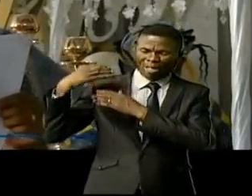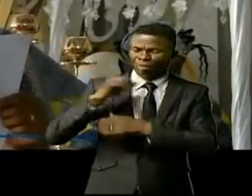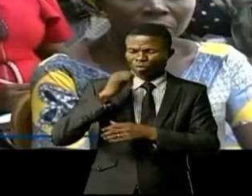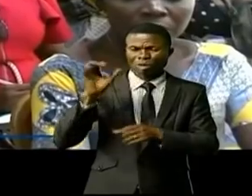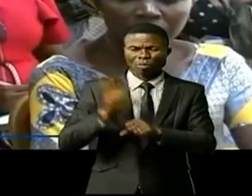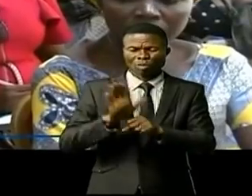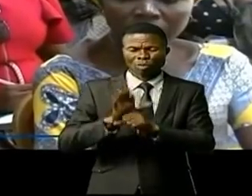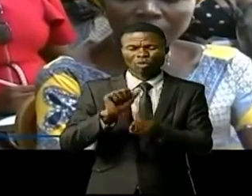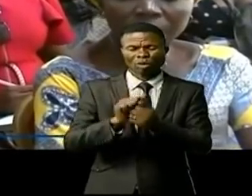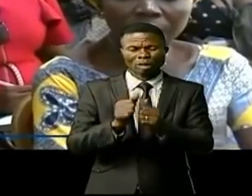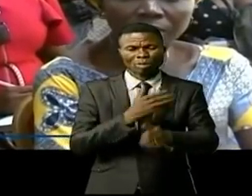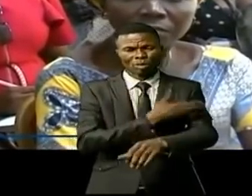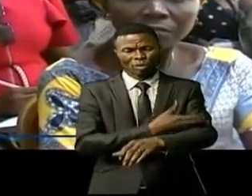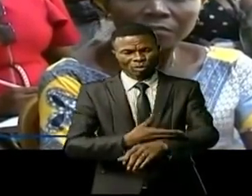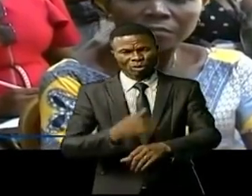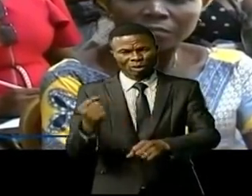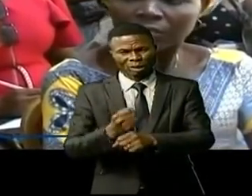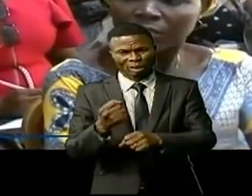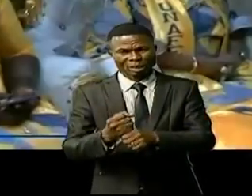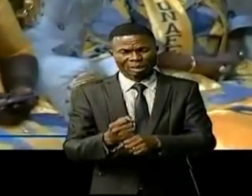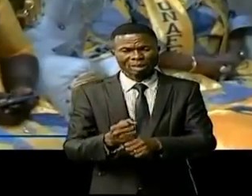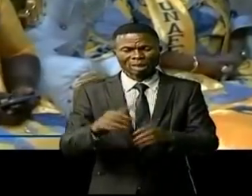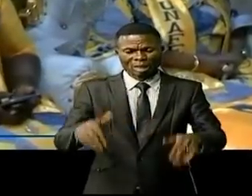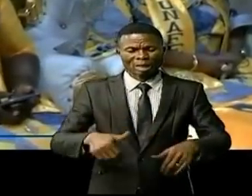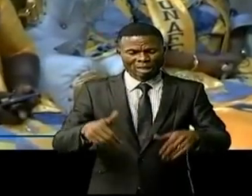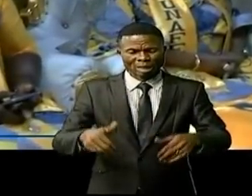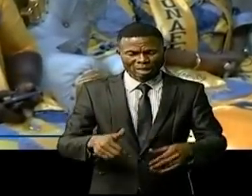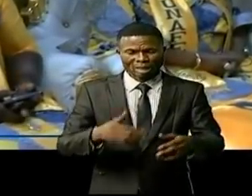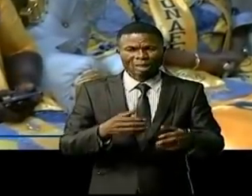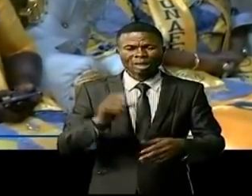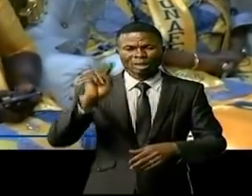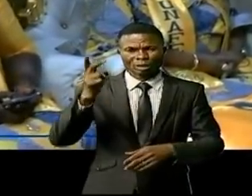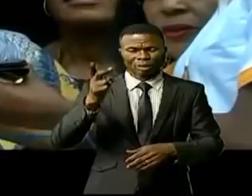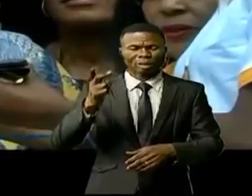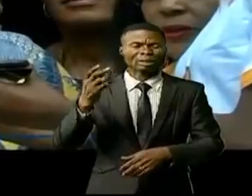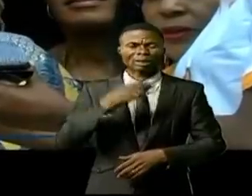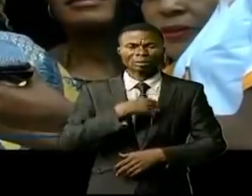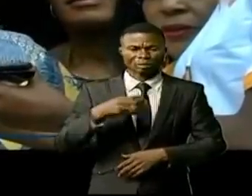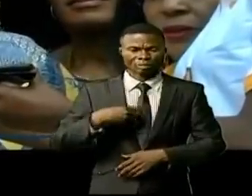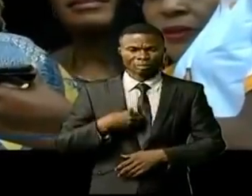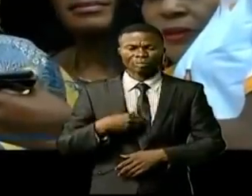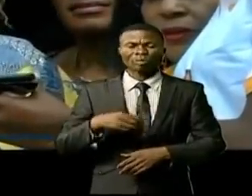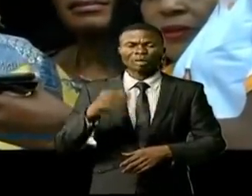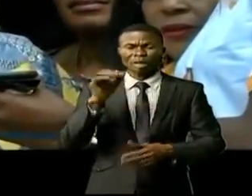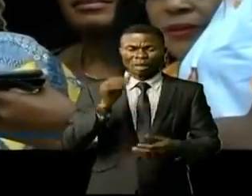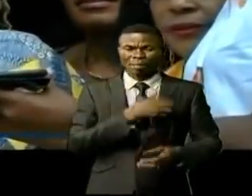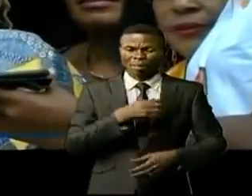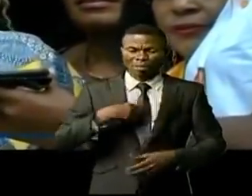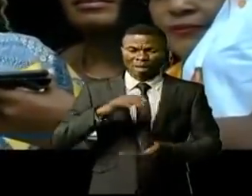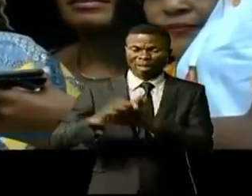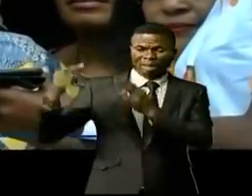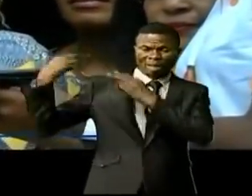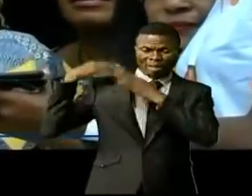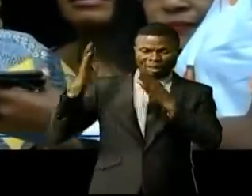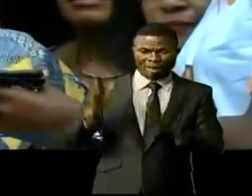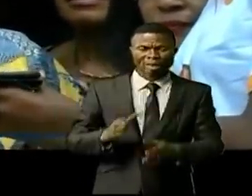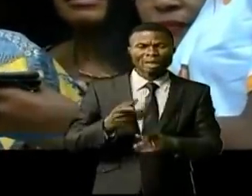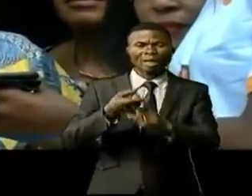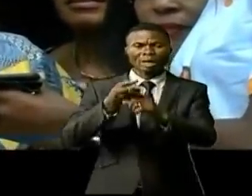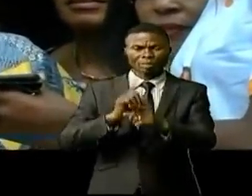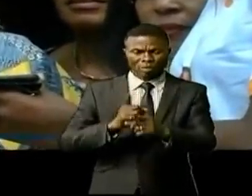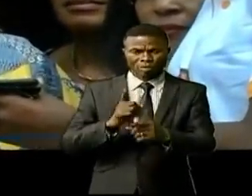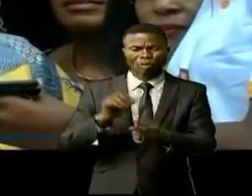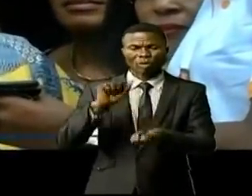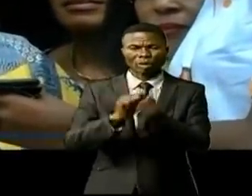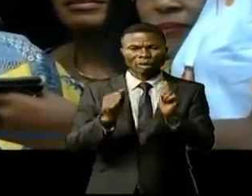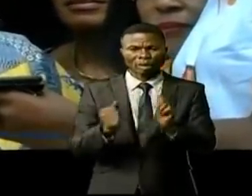d'exigences quant à la production agricole, a expliqué la deuxième oratrice. L'autonomisation de la femme dépend de la